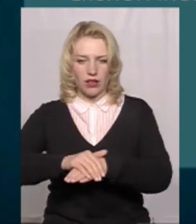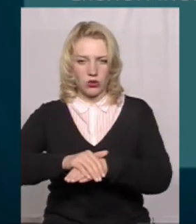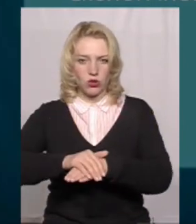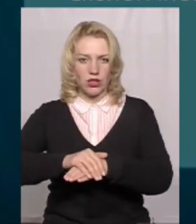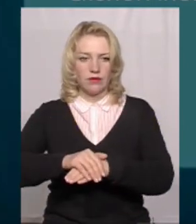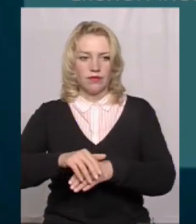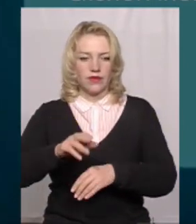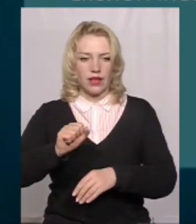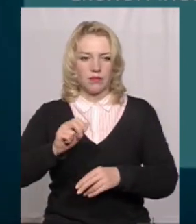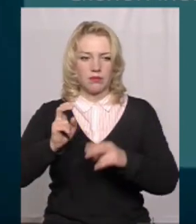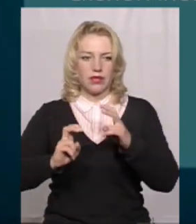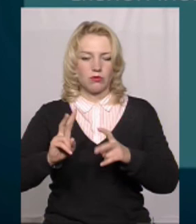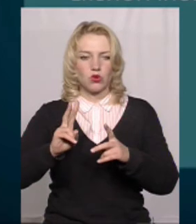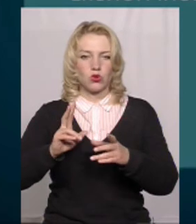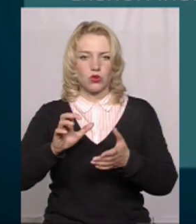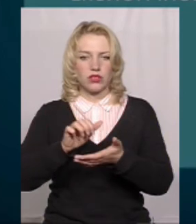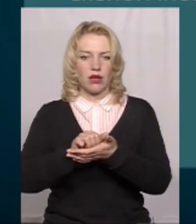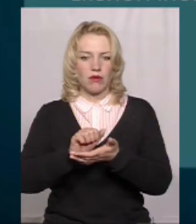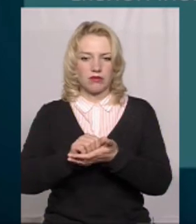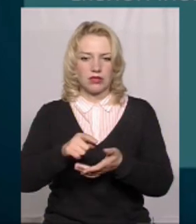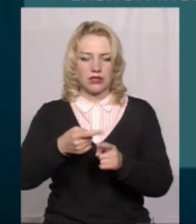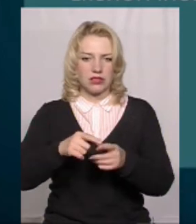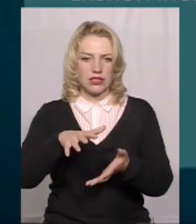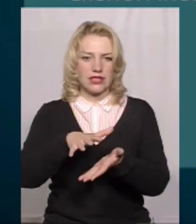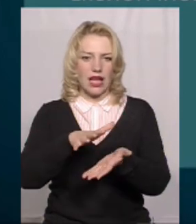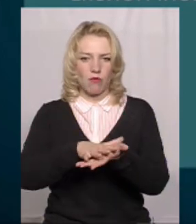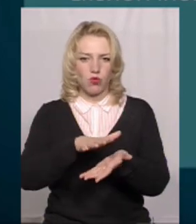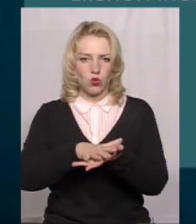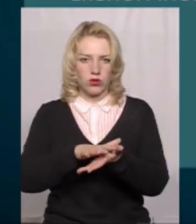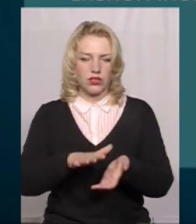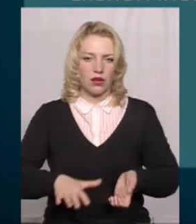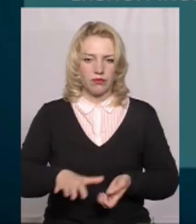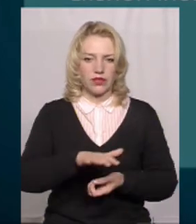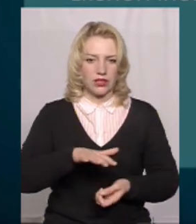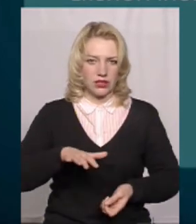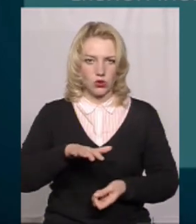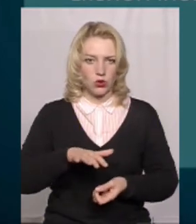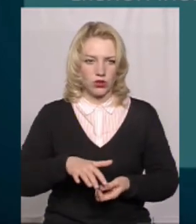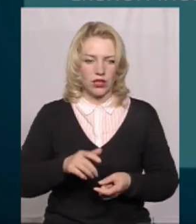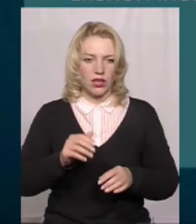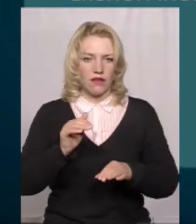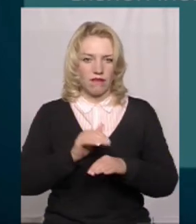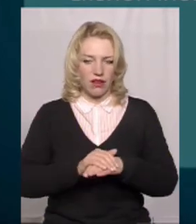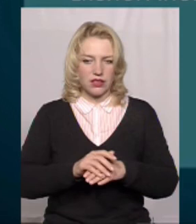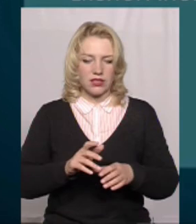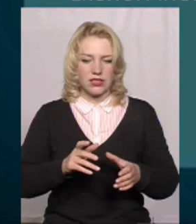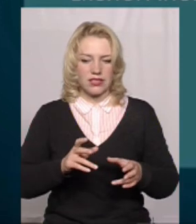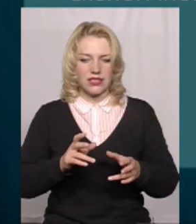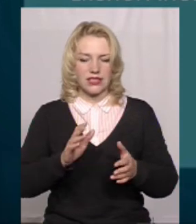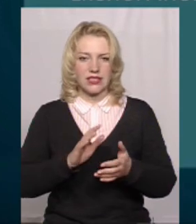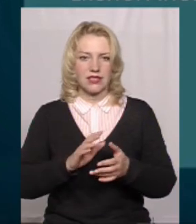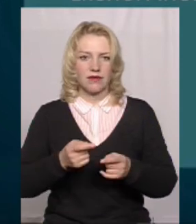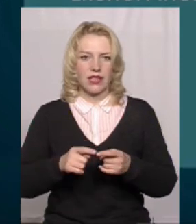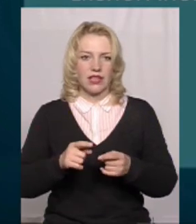підприємств, які безпосередньо з'яснювали забруднення даних територій, і чи дійсно був факт забруднення або травлення небезпечними